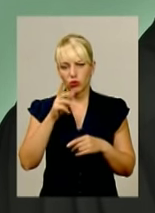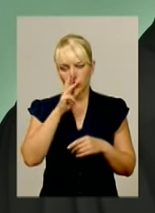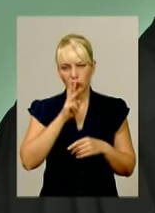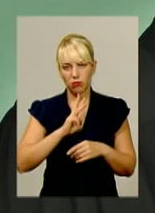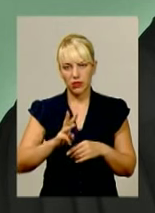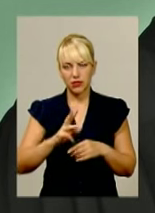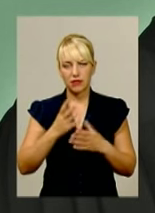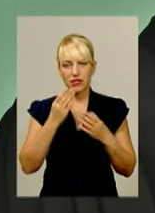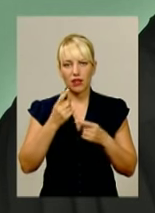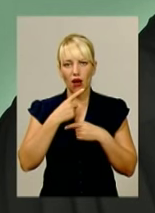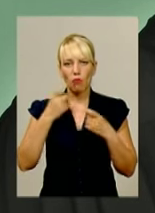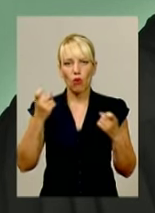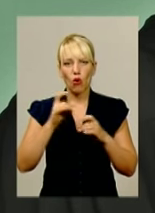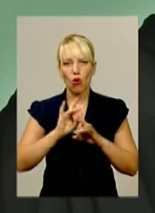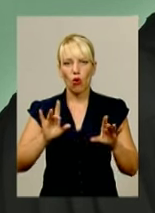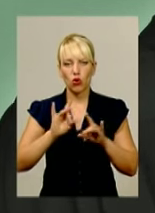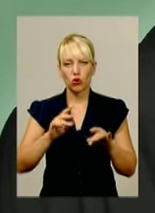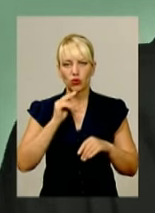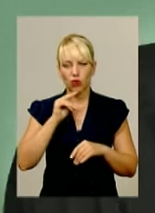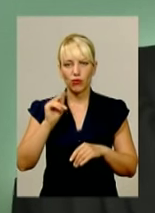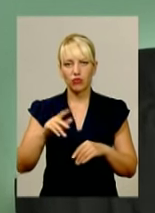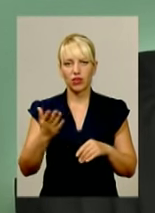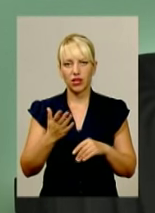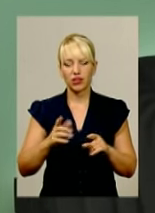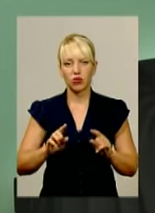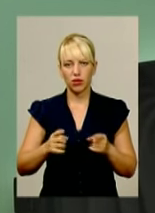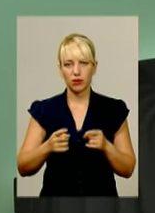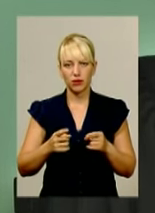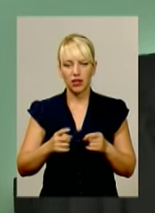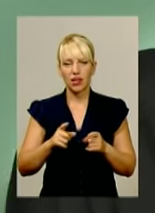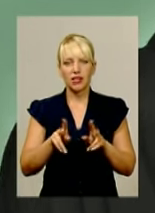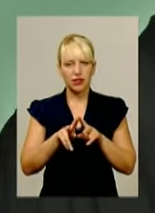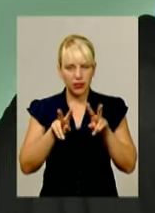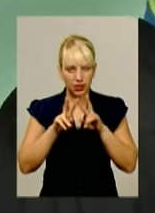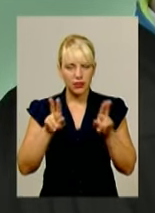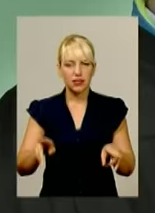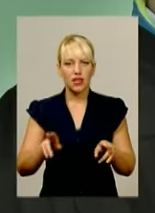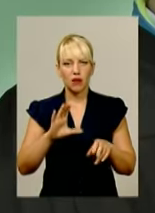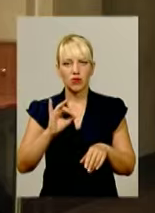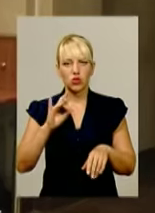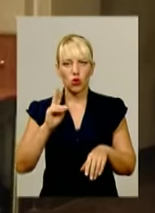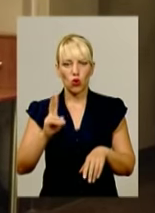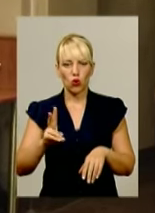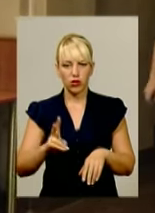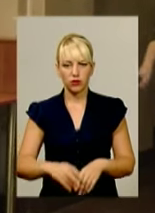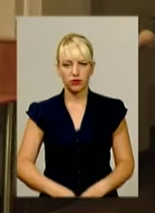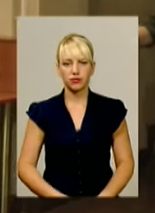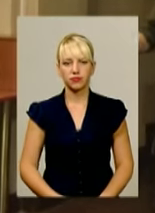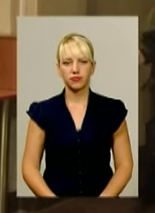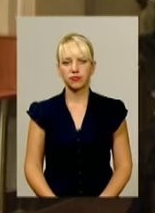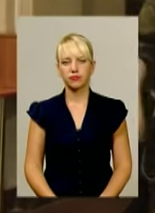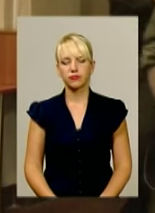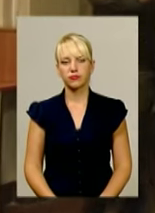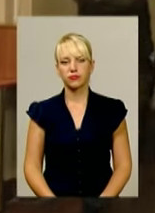дня проголошення обвинуваченим, який тримається під вартою той самий строк, з дня вручення йому копію і ухвали. Дарина Денисенко,